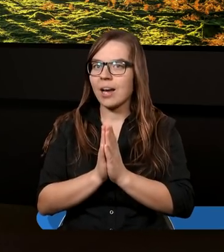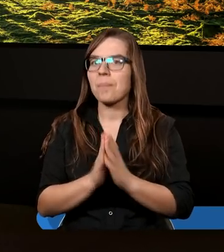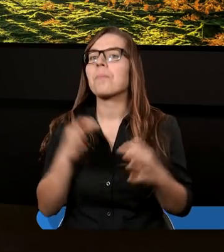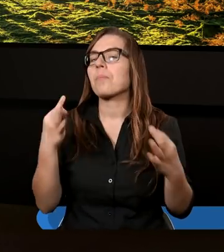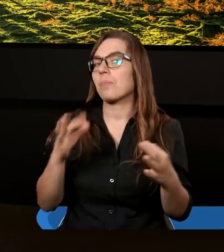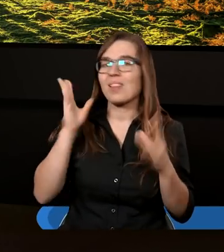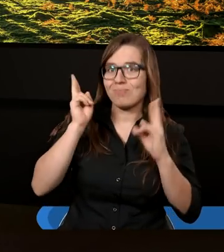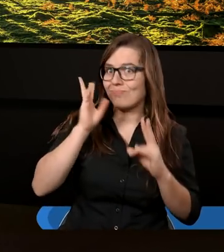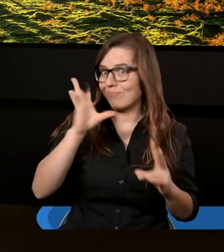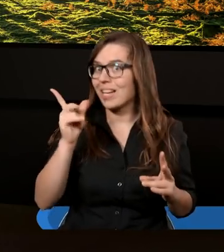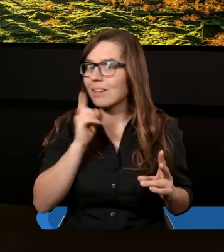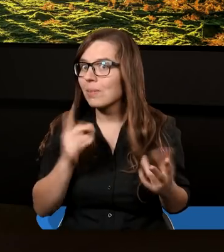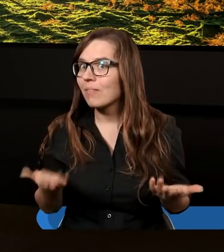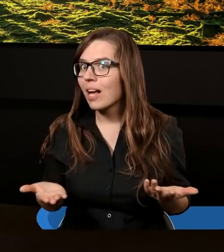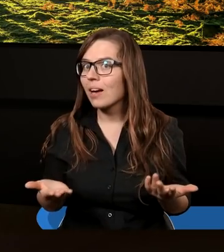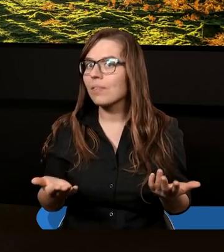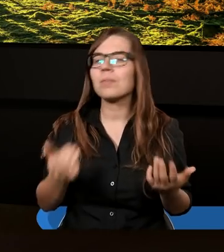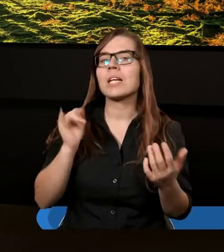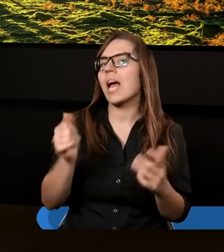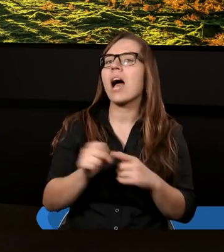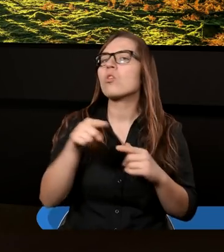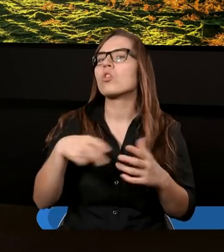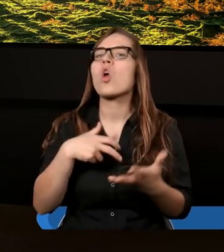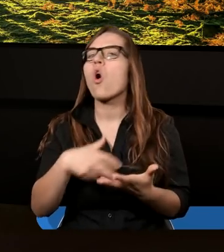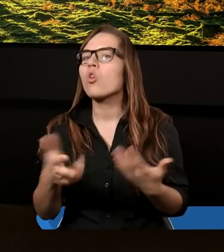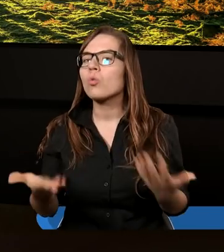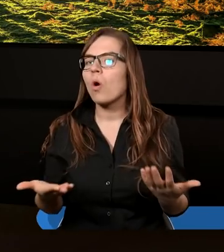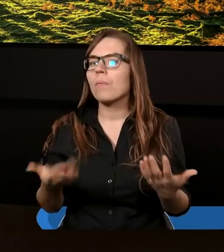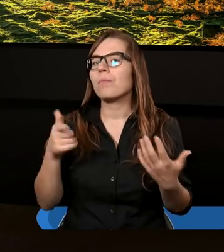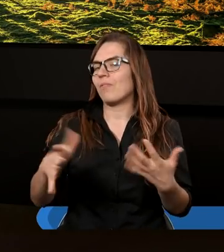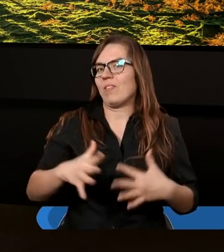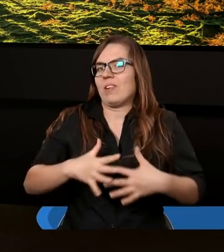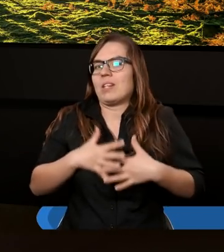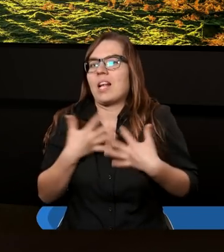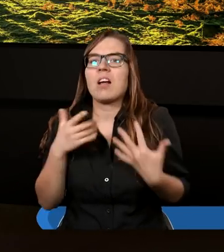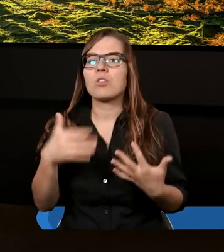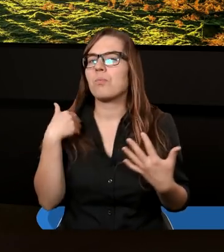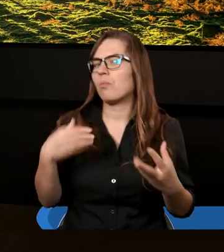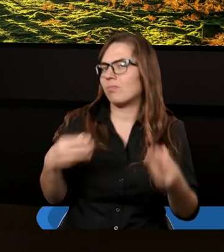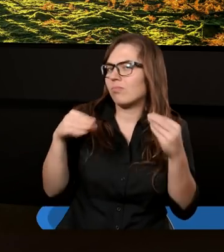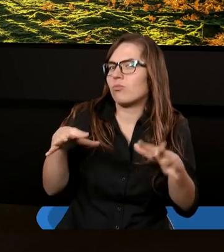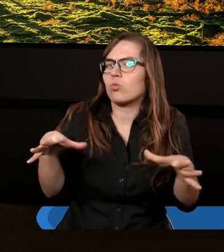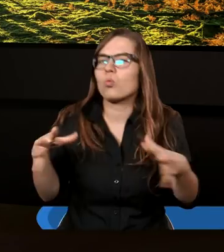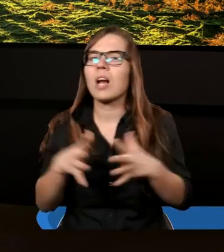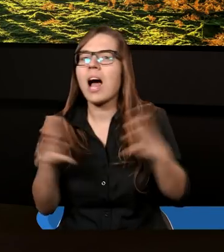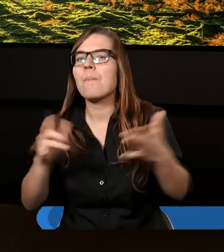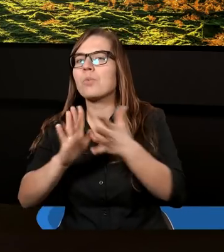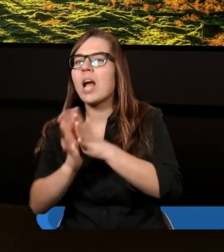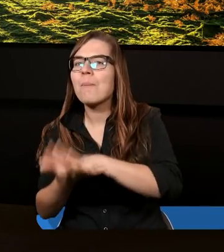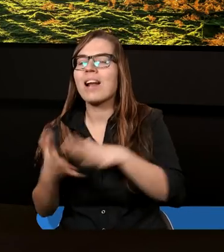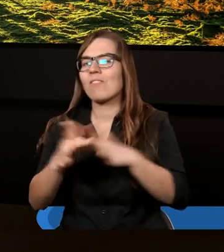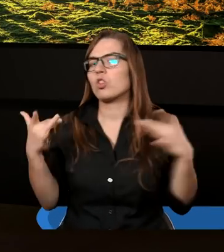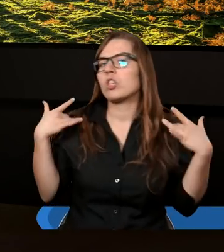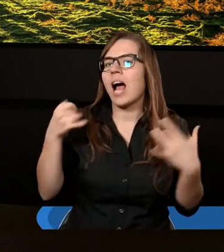Brzmi pięknie, prawda? Jak do tego doszło? Bo wydaje się, że była to wielka przemiana w życiu apostołów.